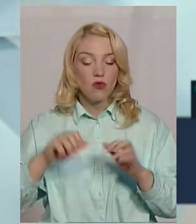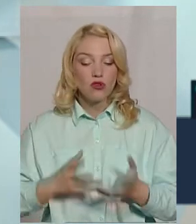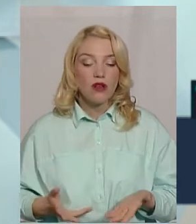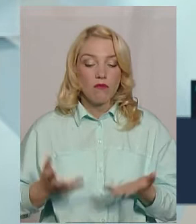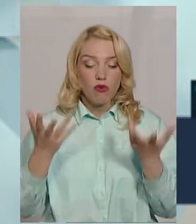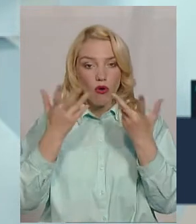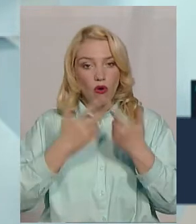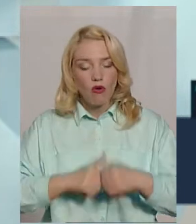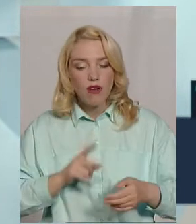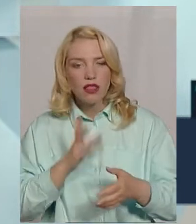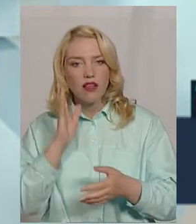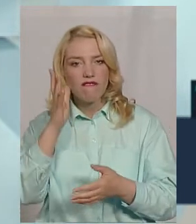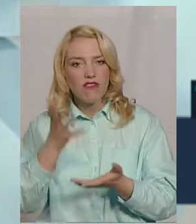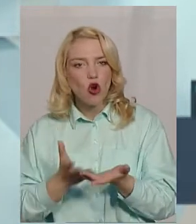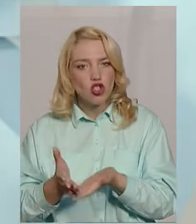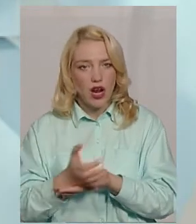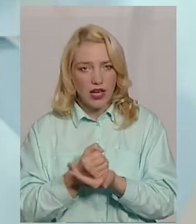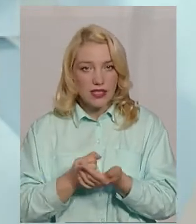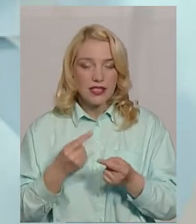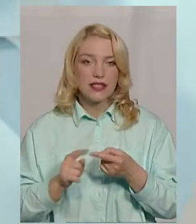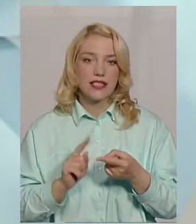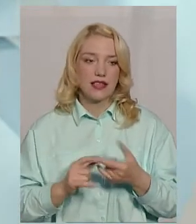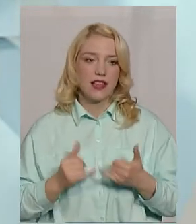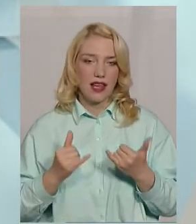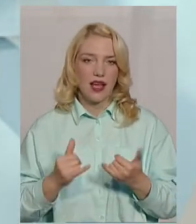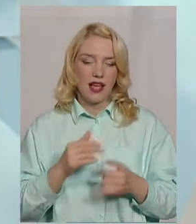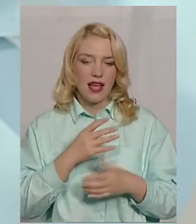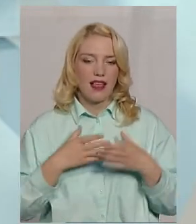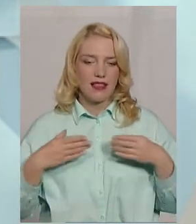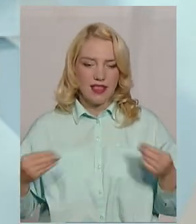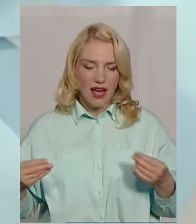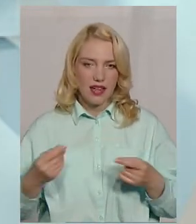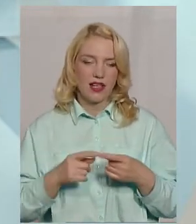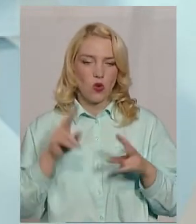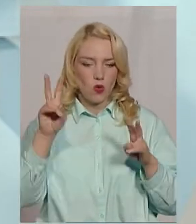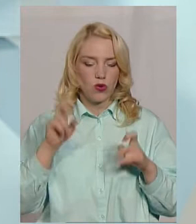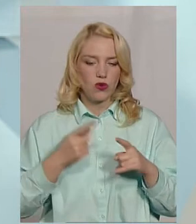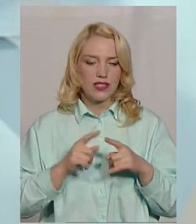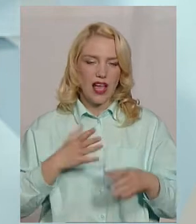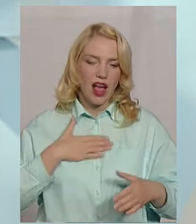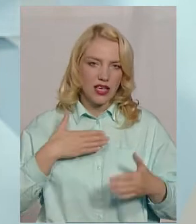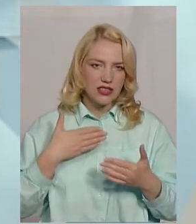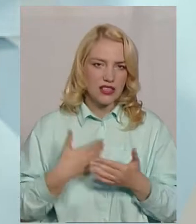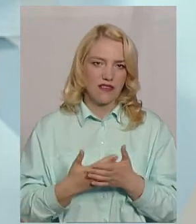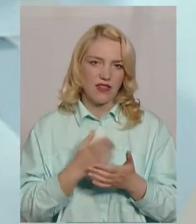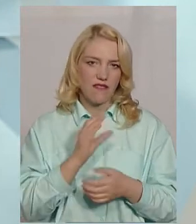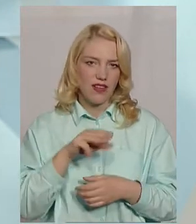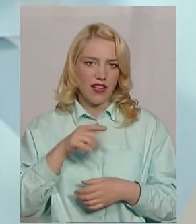рожайність. Для ярих культур це активна вегетація, це наростання